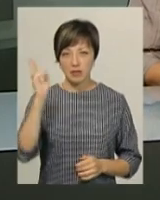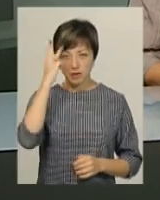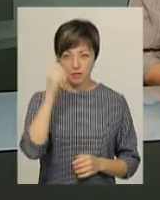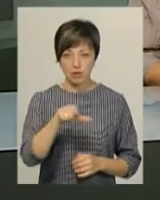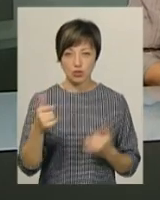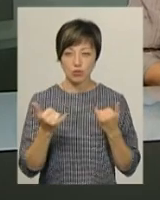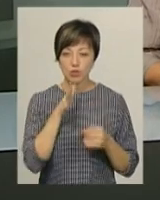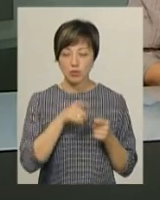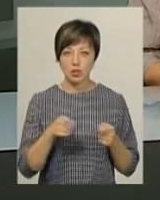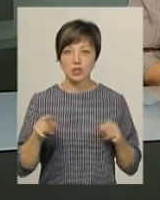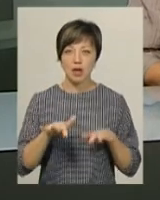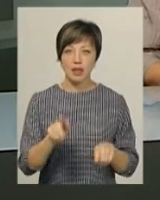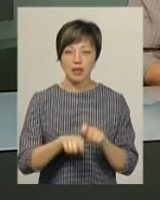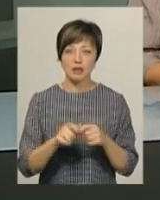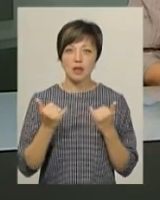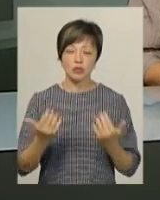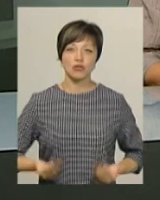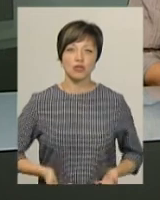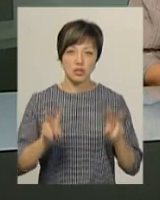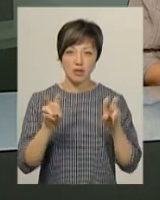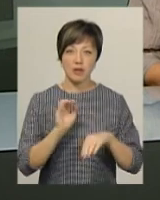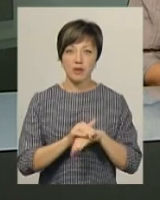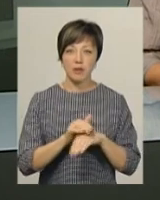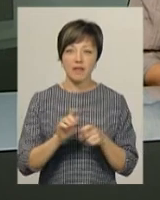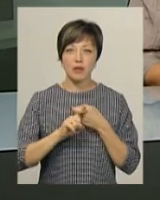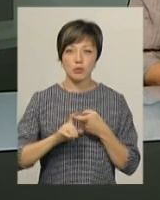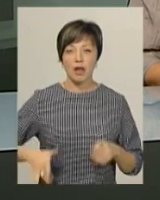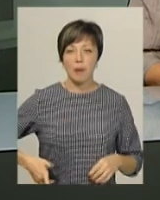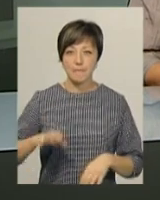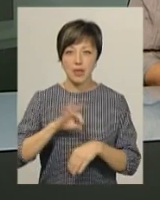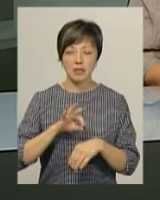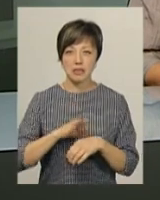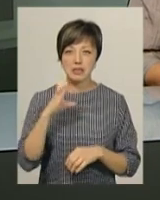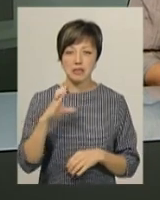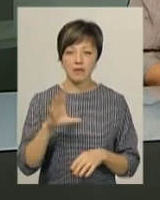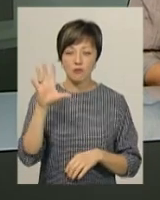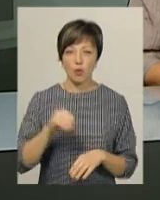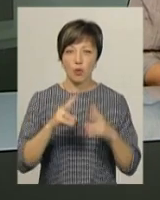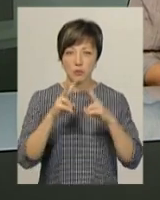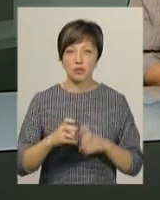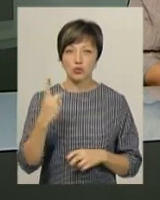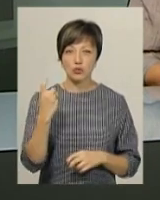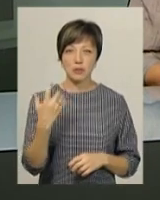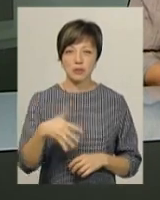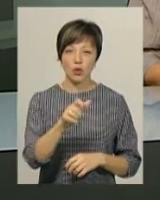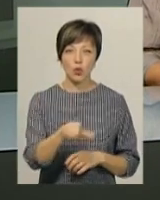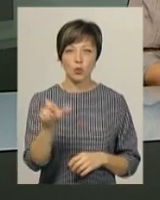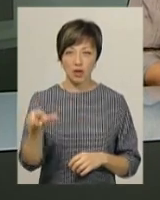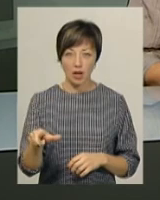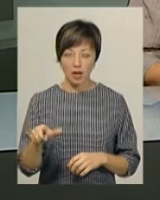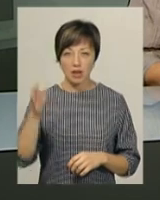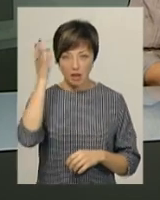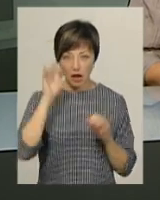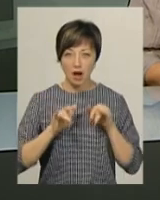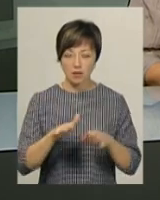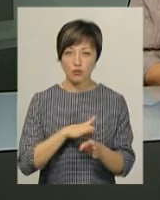сьогодні під час акції «Тест заради життя» виявили вірусний гепатит С. Всього обстеження пройшли 150 людей. Нагадаю,